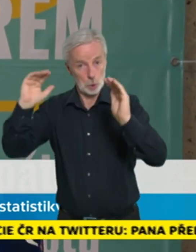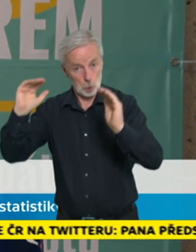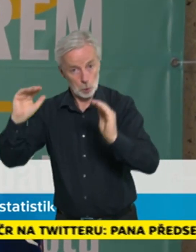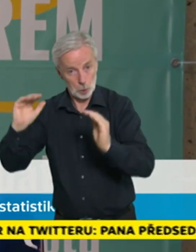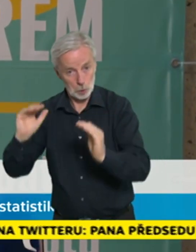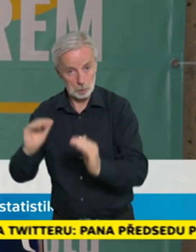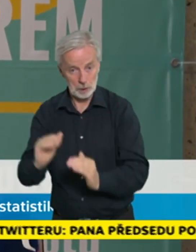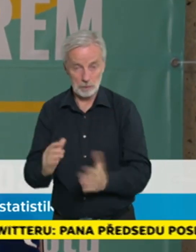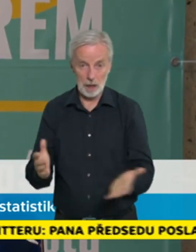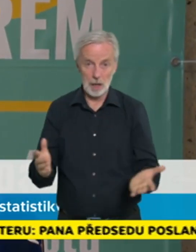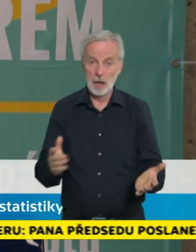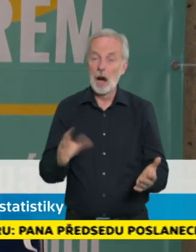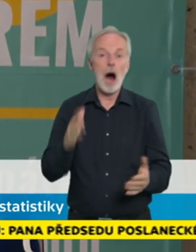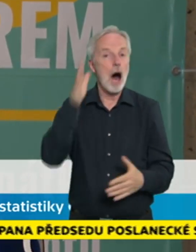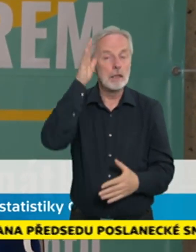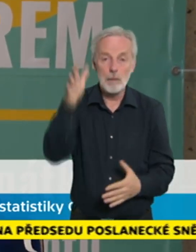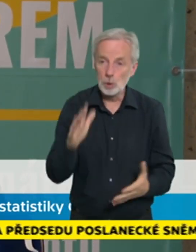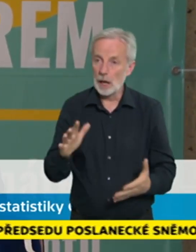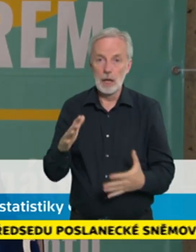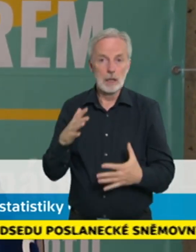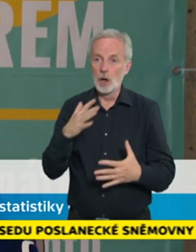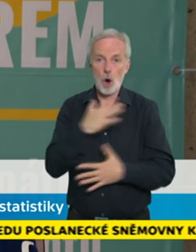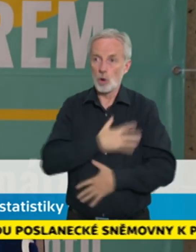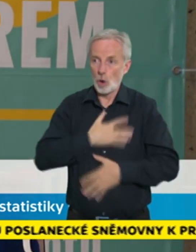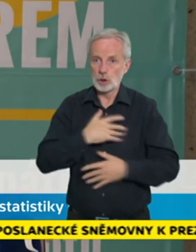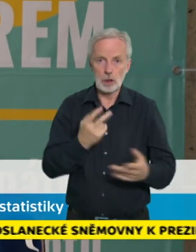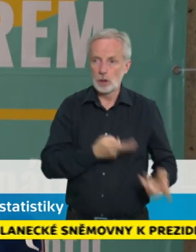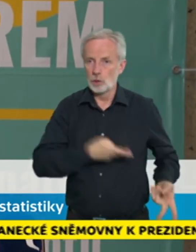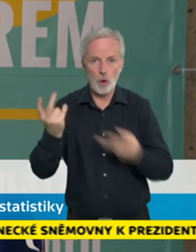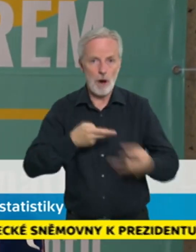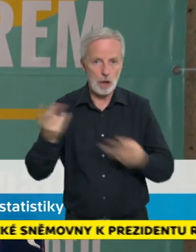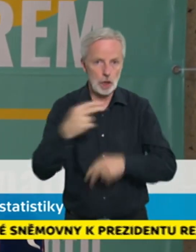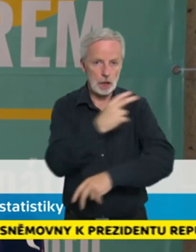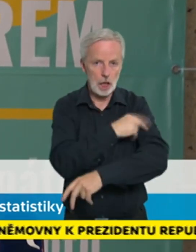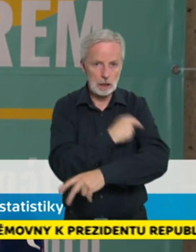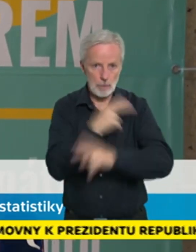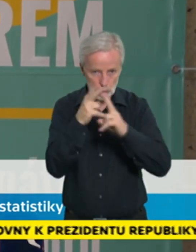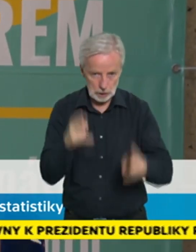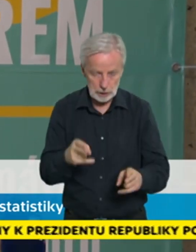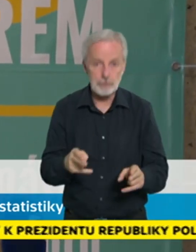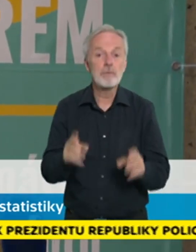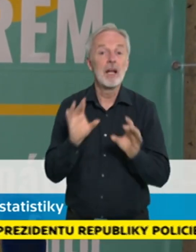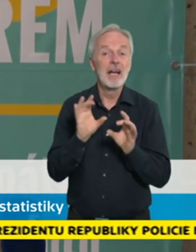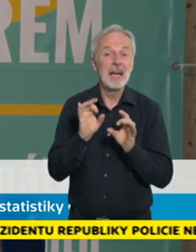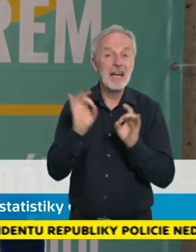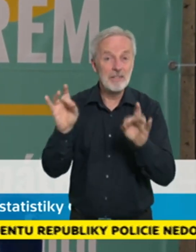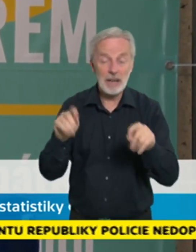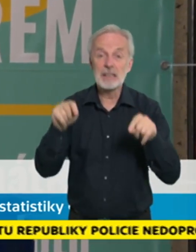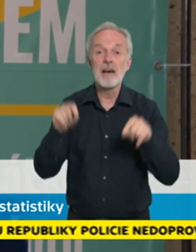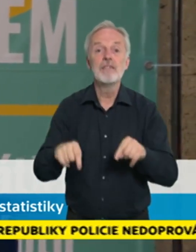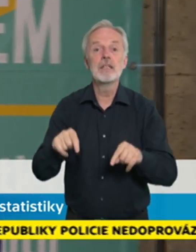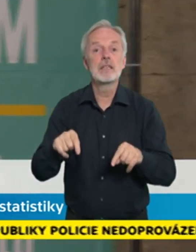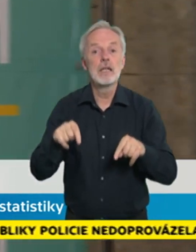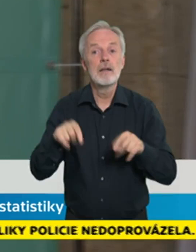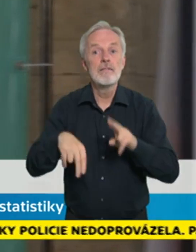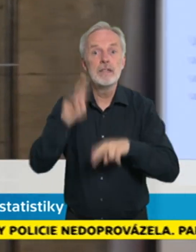nehrozí nějaký další atak do nemocnic. Nákaza se šíří především v mladé populaci, to obecně platí, tady vidíte, že ty